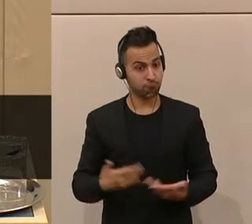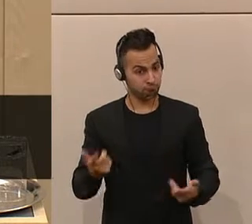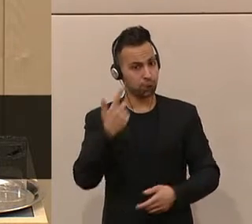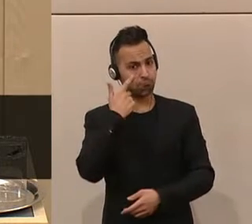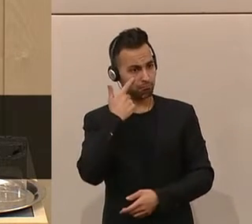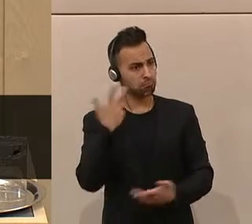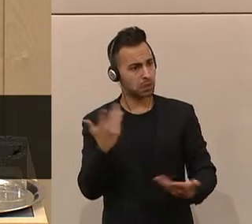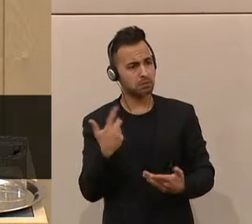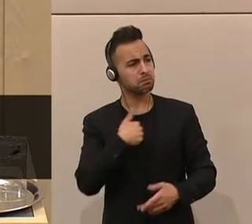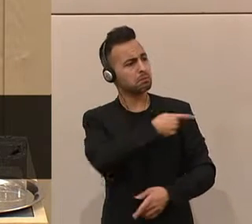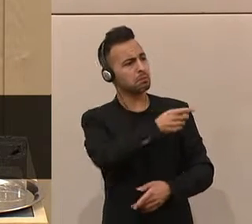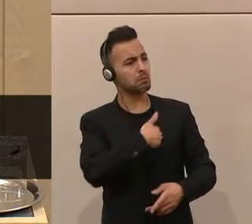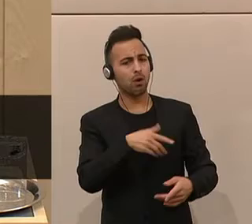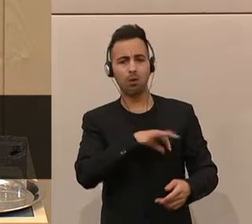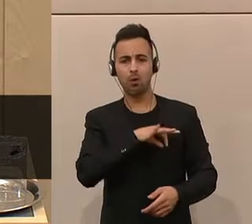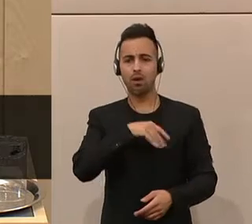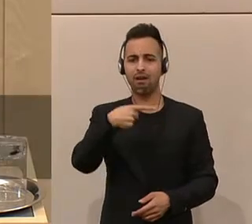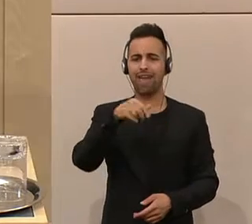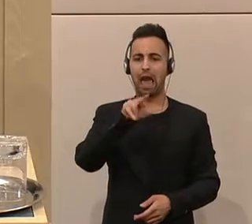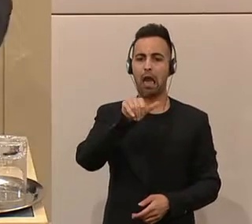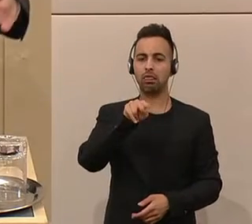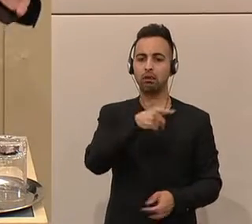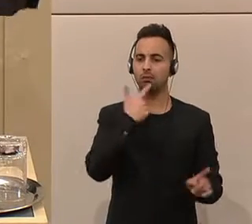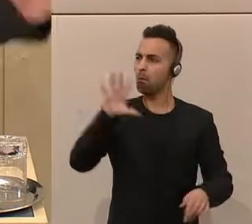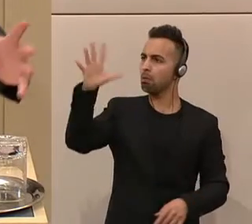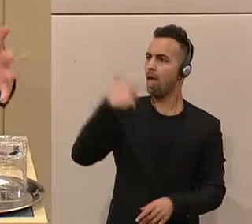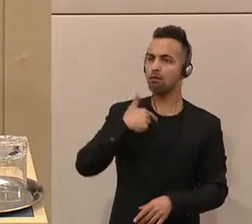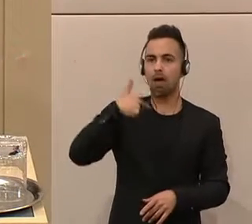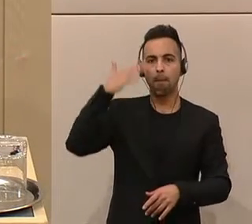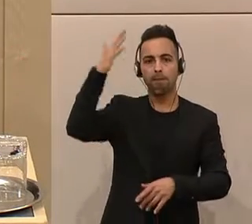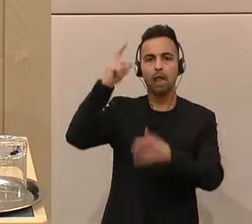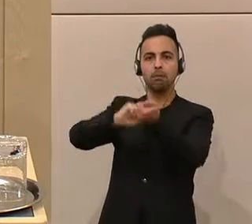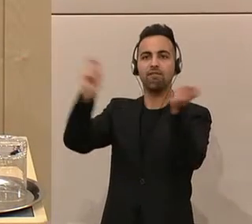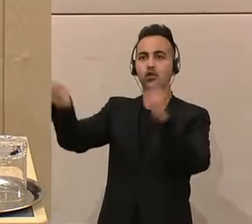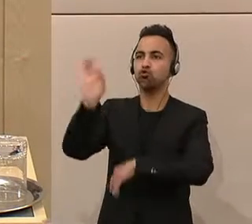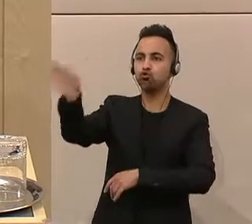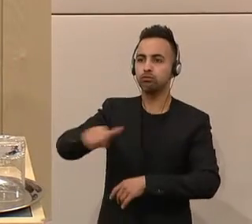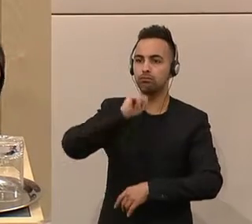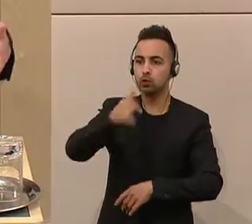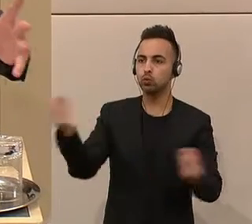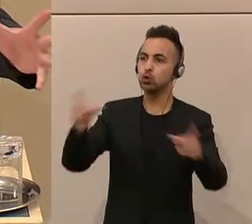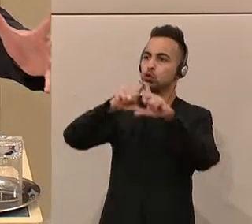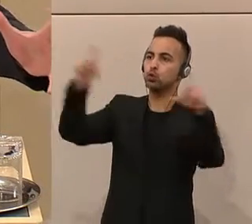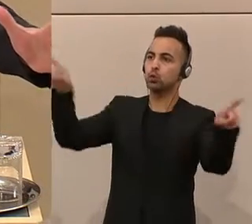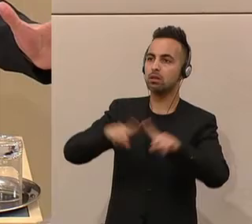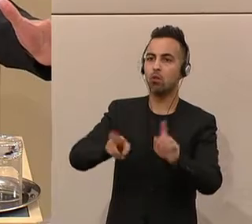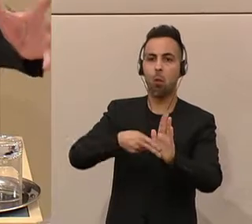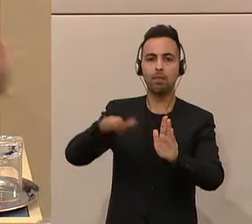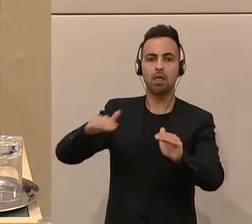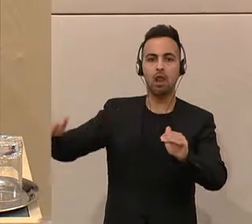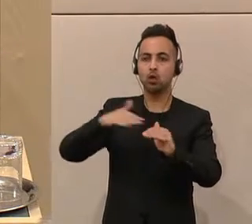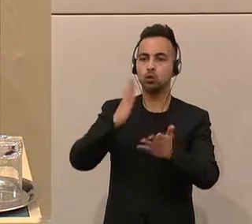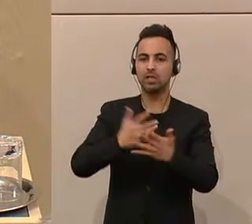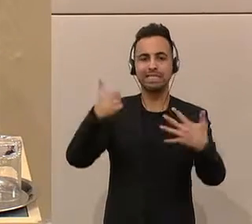Bemerkenswert finde ich dann immer die Stellungnahme vom Kollegen Greiner, der sagt, nein, dieser Paradigmenwechsel stimmt nicht, weil die Schulden sind ja nominell schon auch